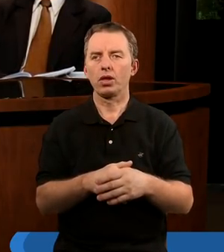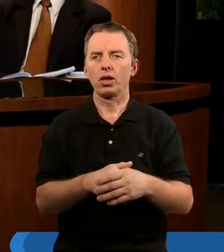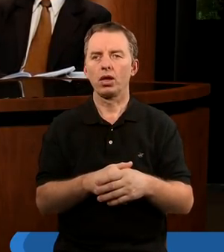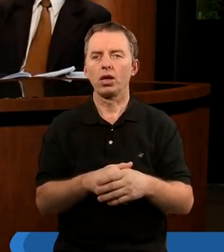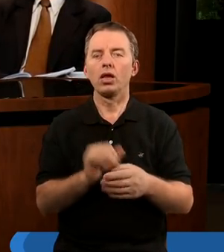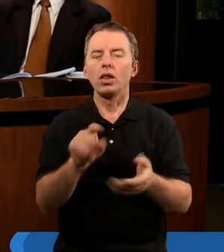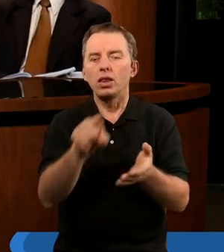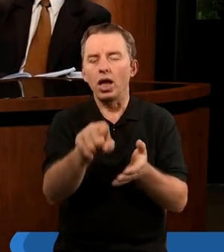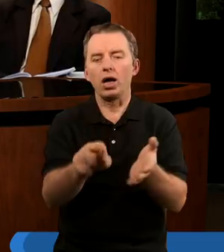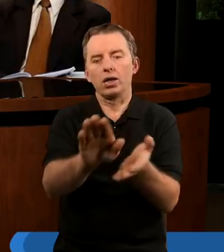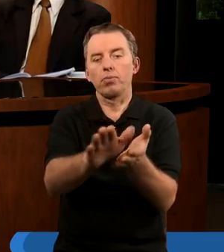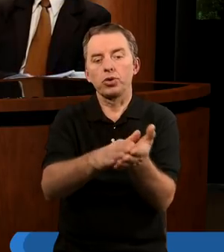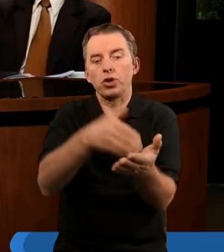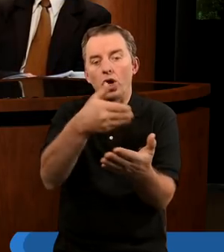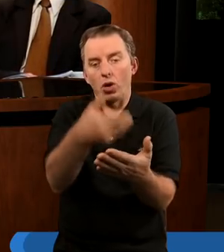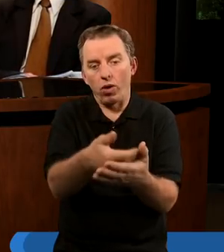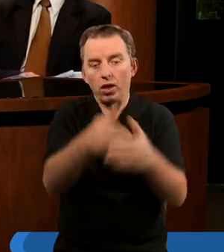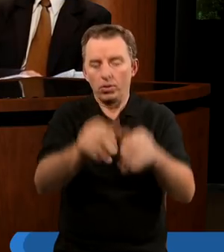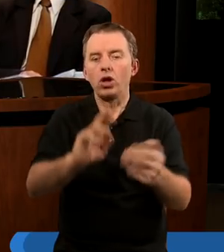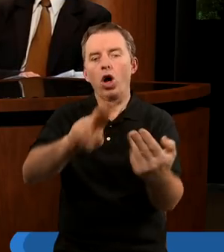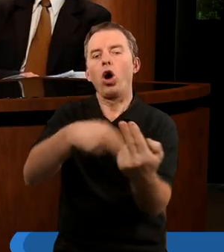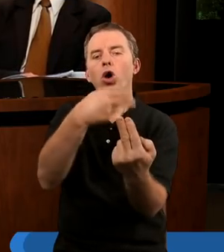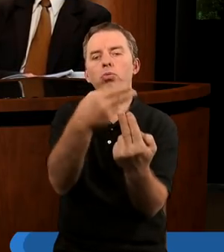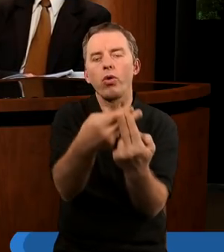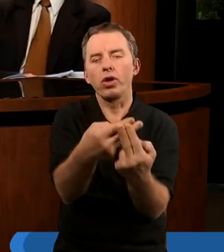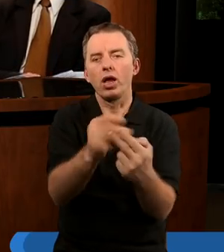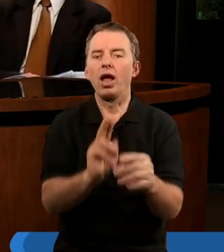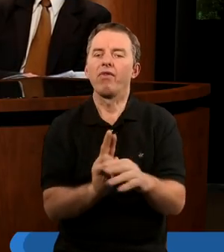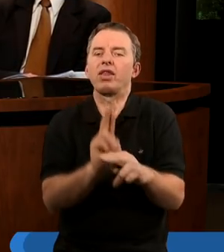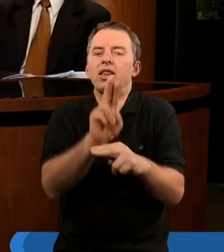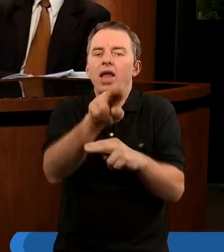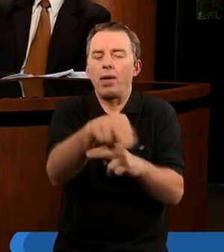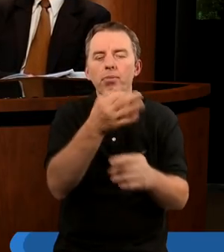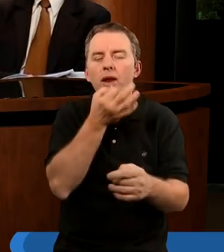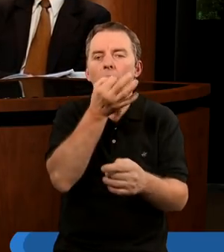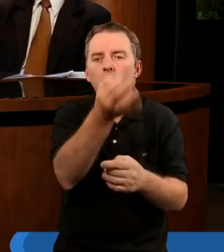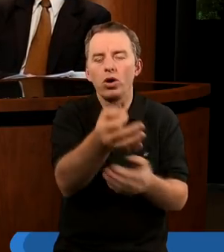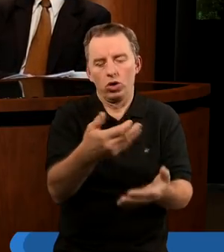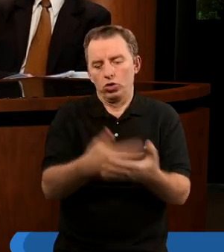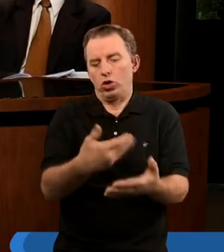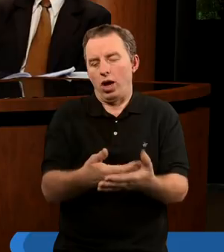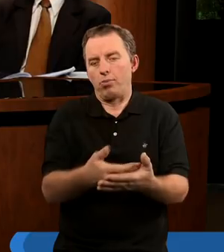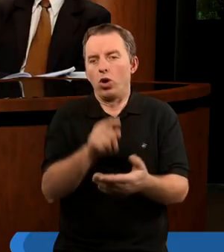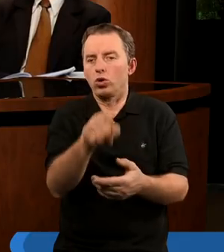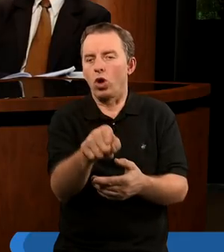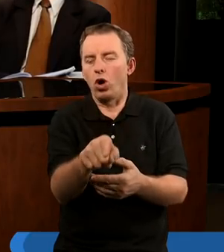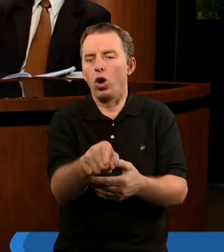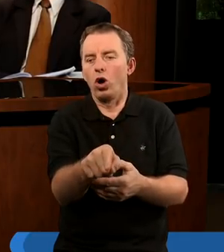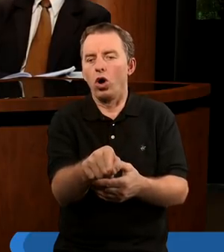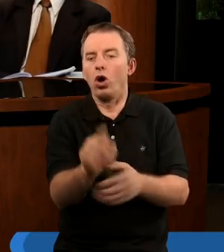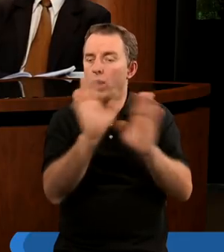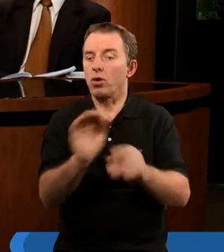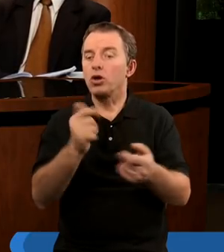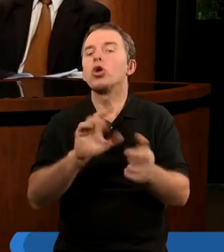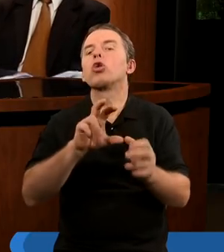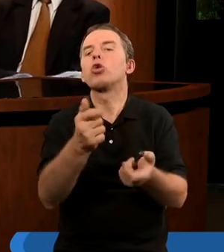I na jego przykładzie chyba możemy już odpowiedzieć sobie wstępnie na takie pytania, czemu nabożeństwo służy, czym